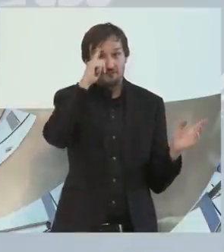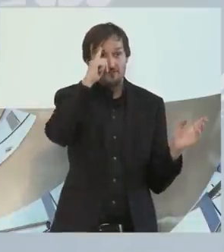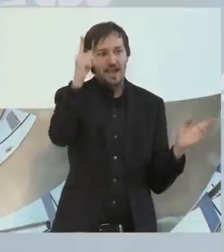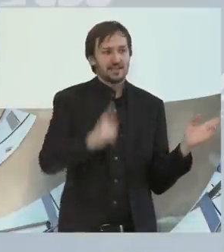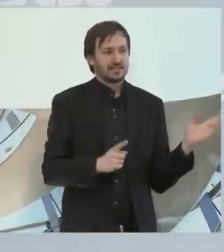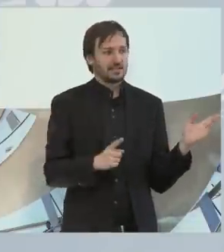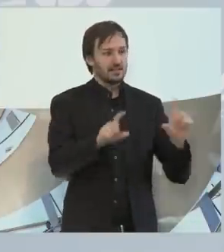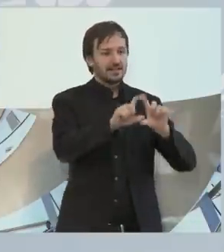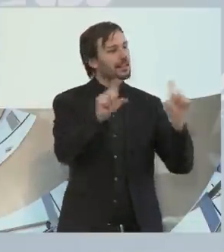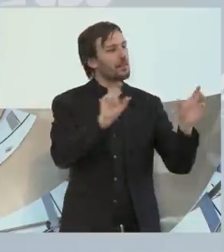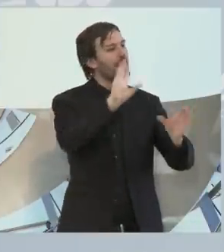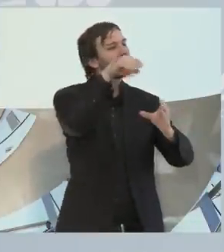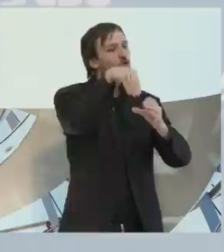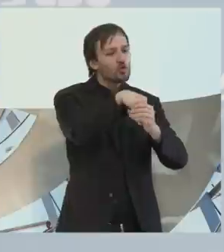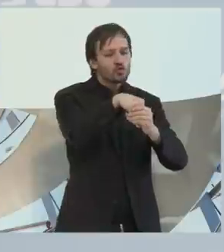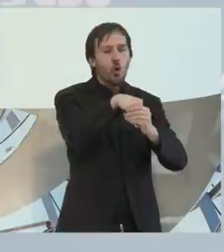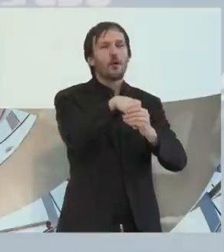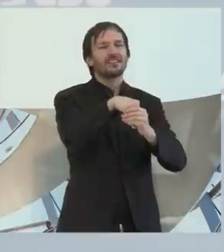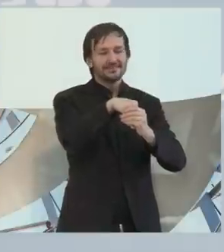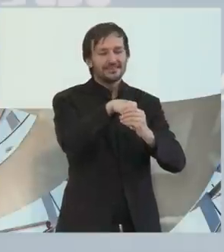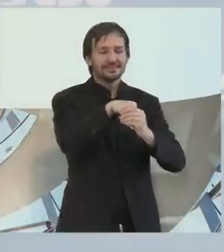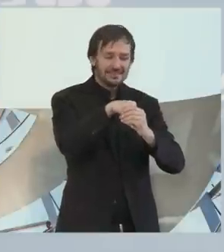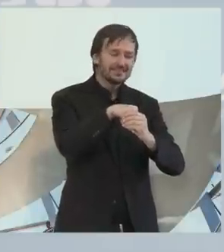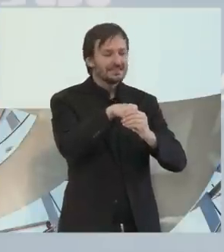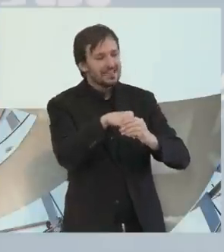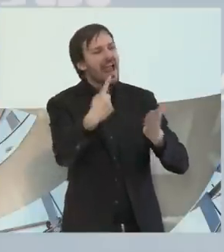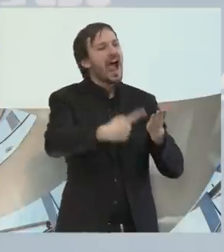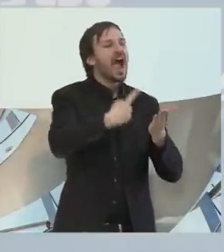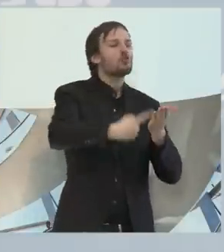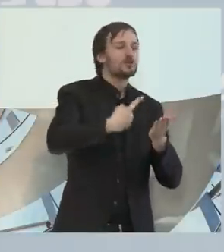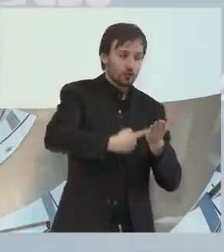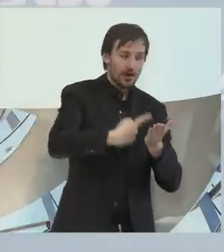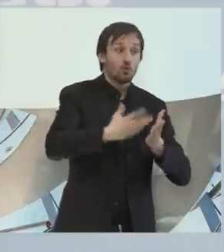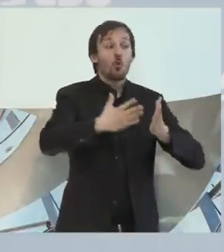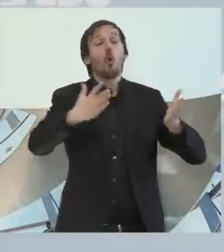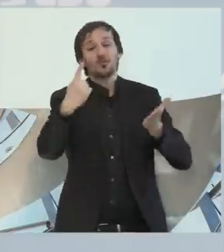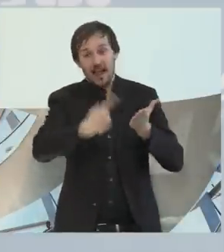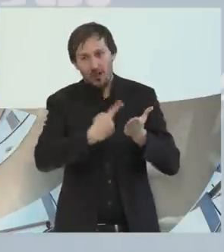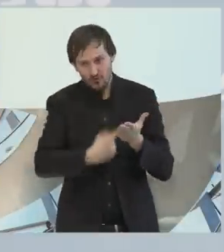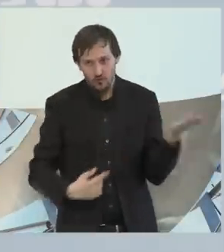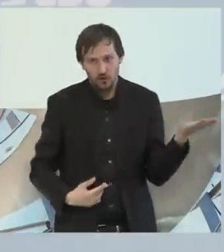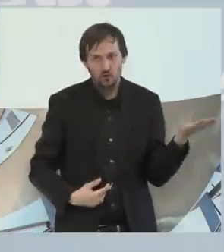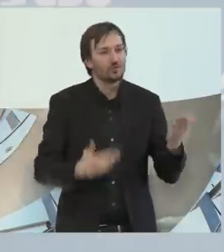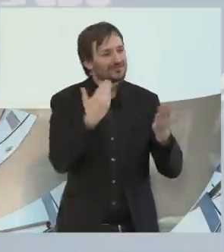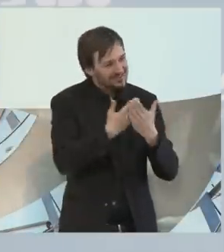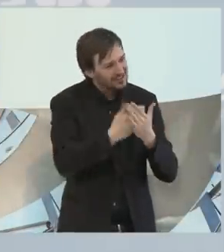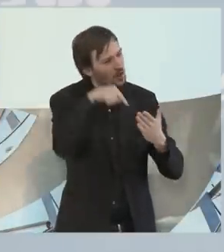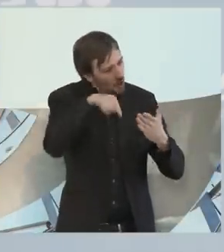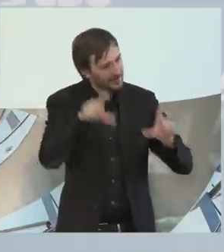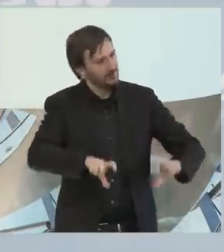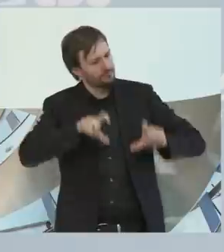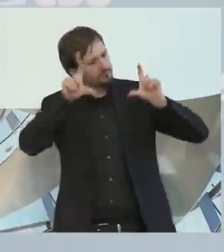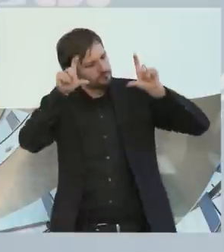noch einmal eine große Herausforderung für uns alle bedeutet. Und darüber wollen wir heute reden.